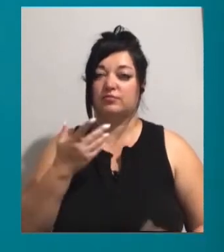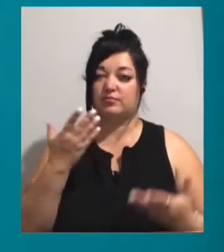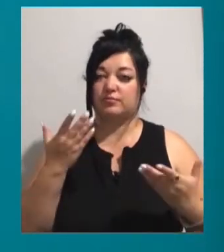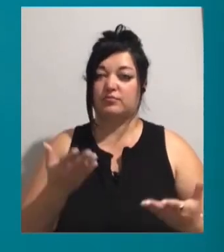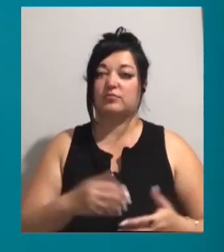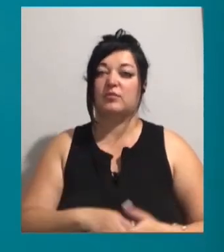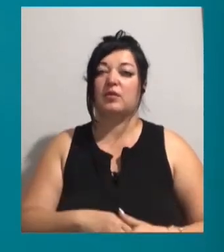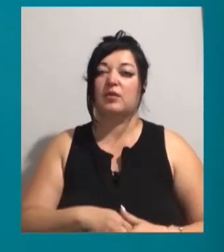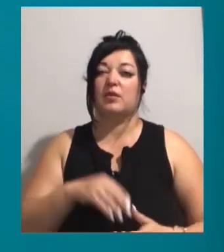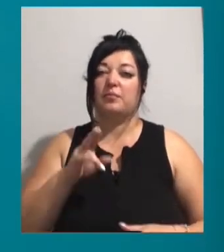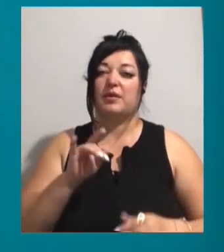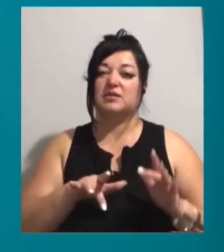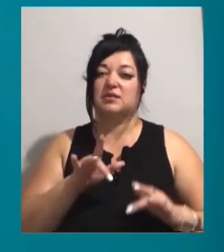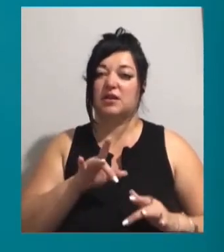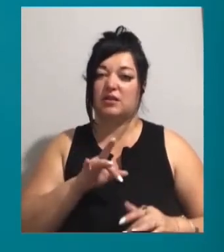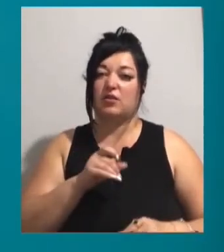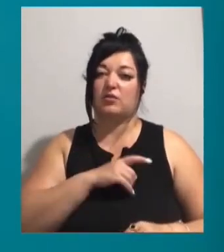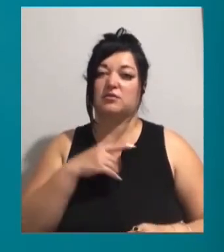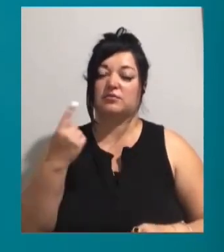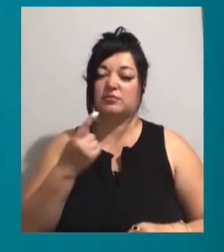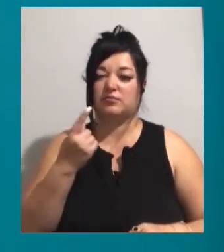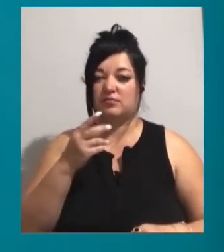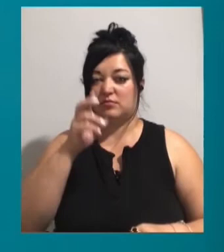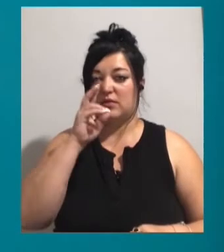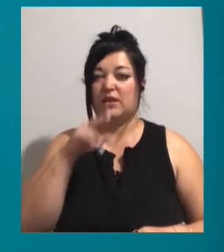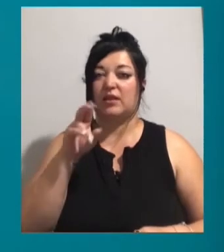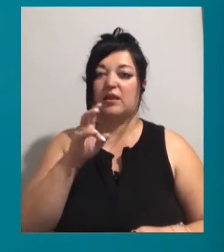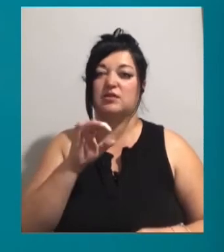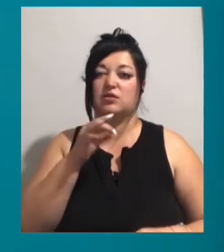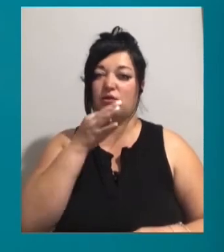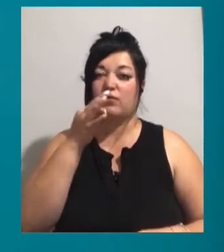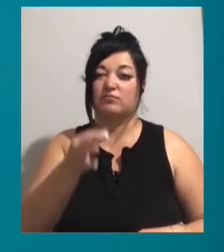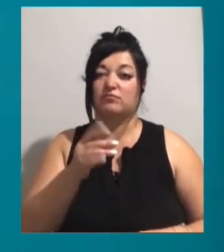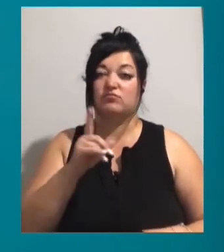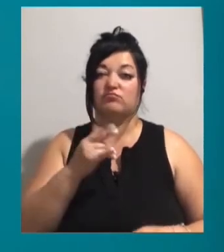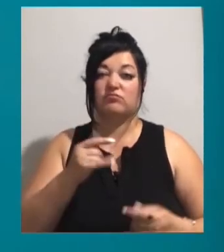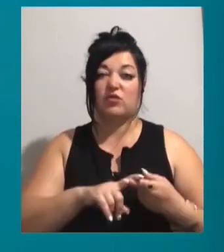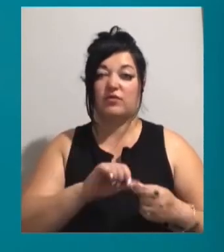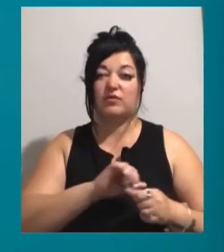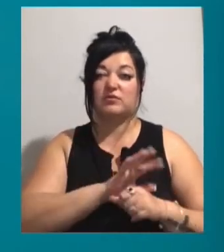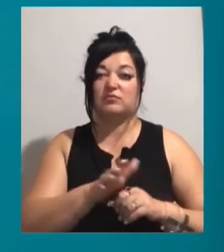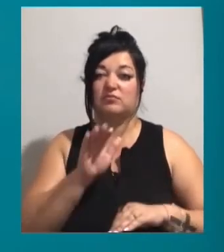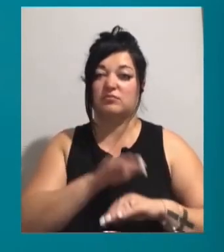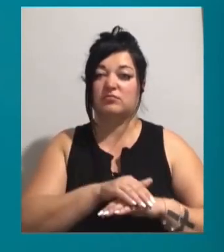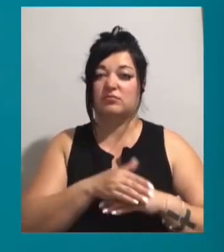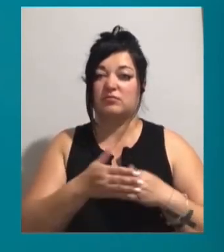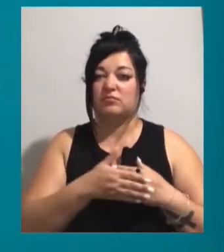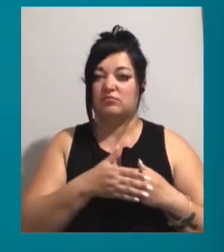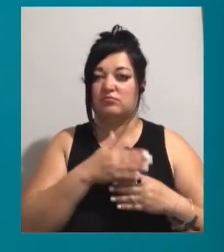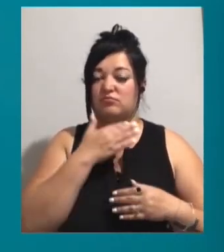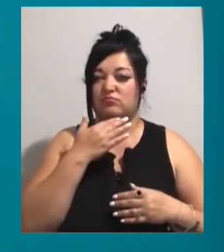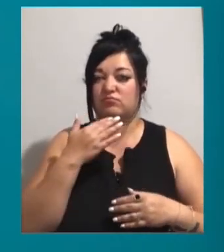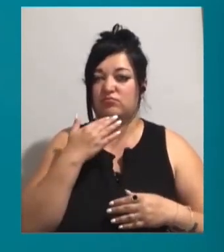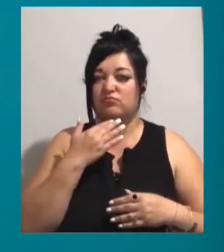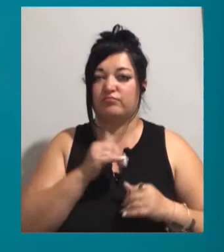надав прес-секретар Одеської облдержадміністрації Денис Соколов. Він зазначив, наразі коронавірусну інфекцію діагностували майже у 9 тисяч мешканців